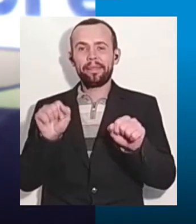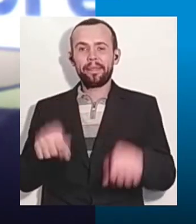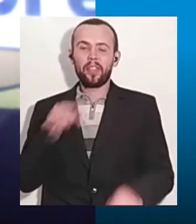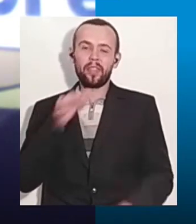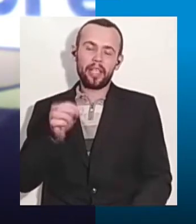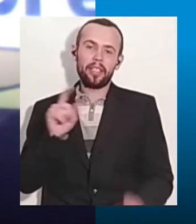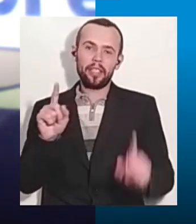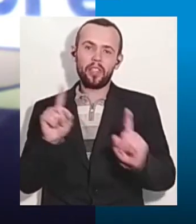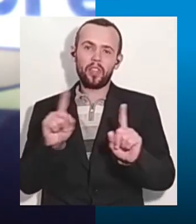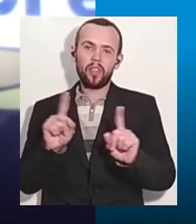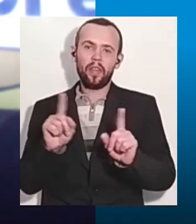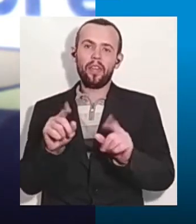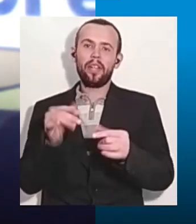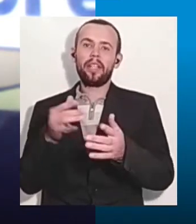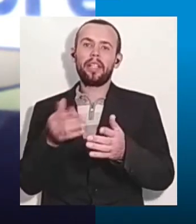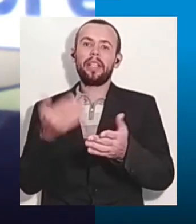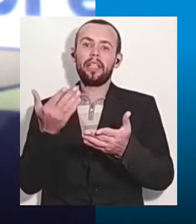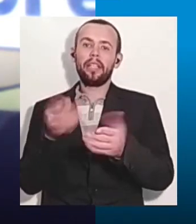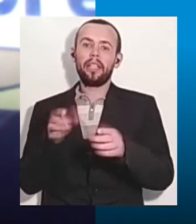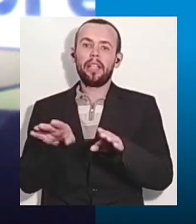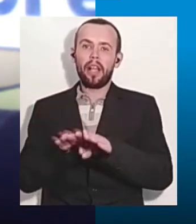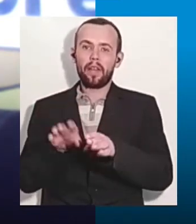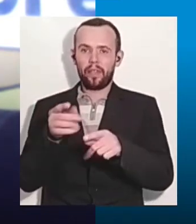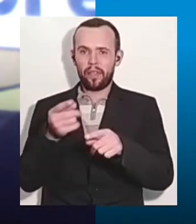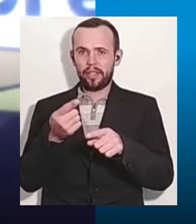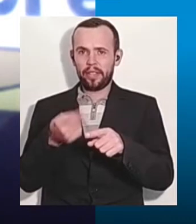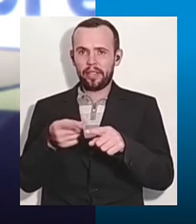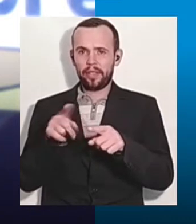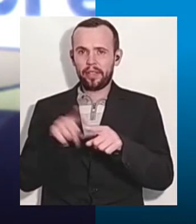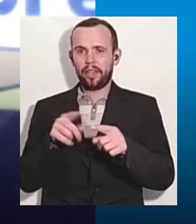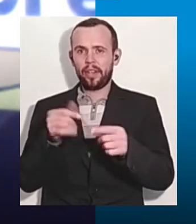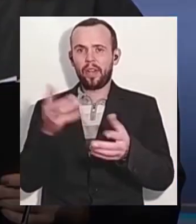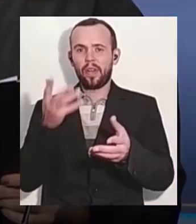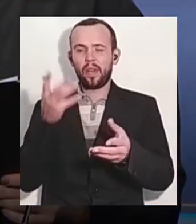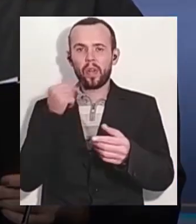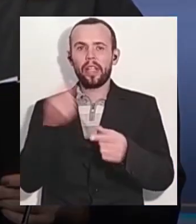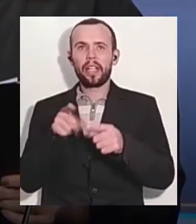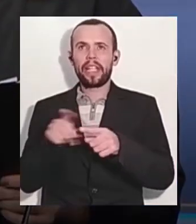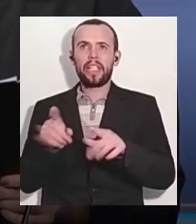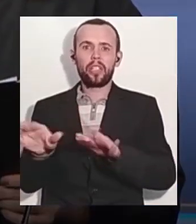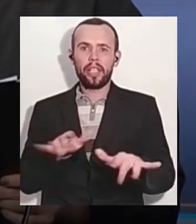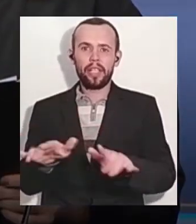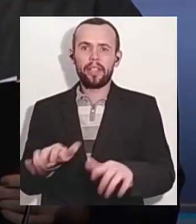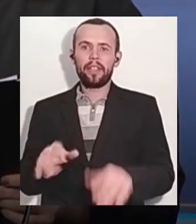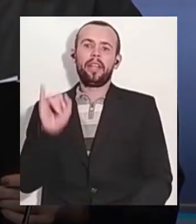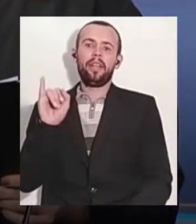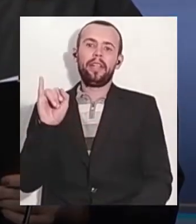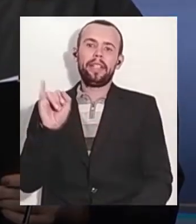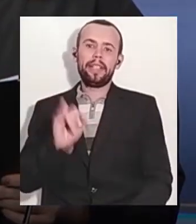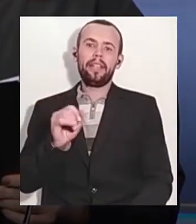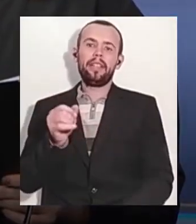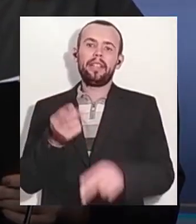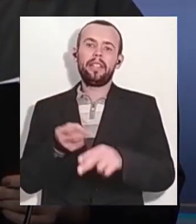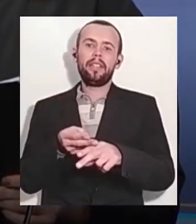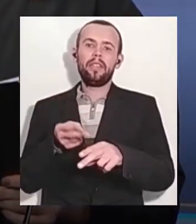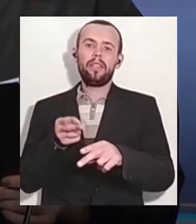що всього за цей період у них зафіксовано 894 випадки. Із них 14 ув'язнених,